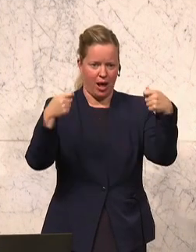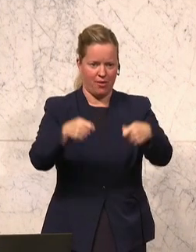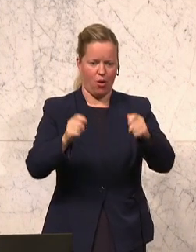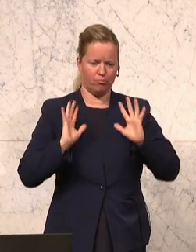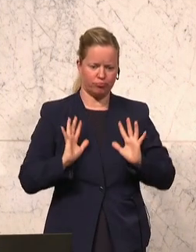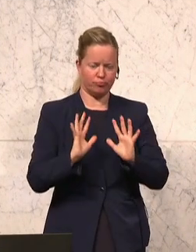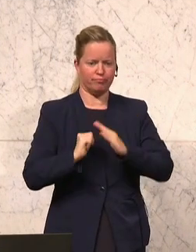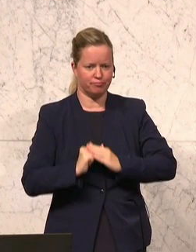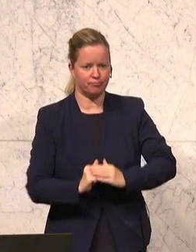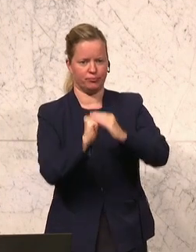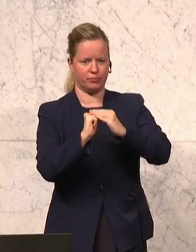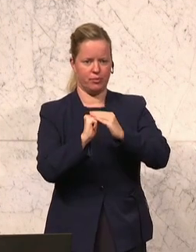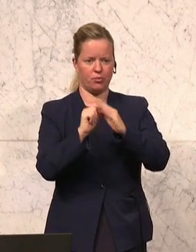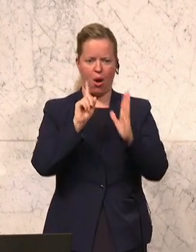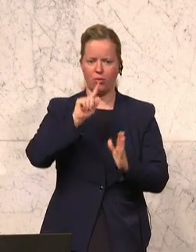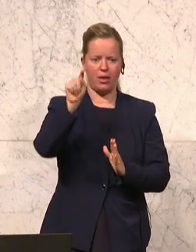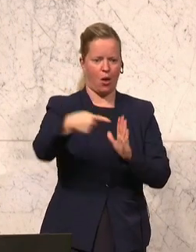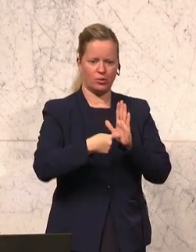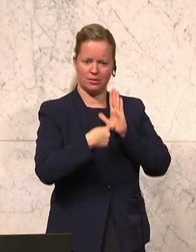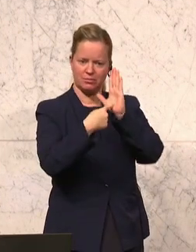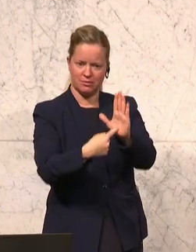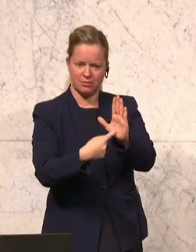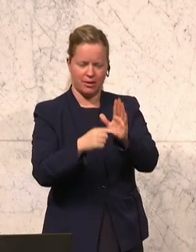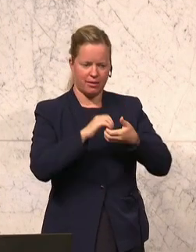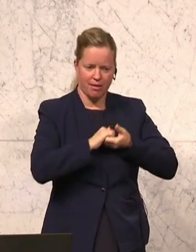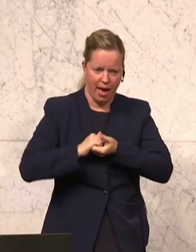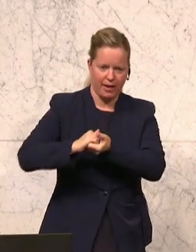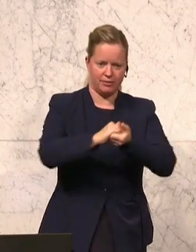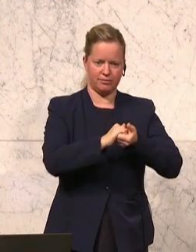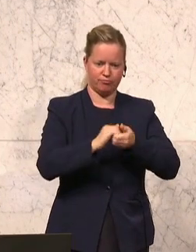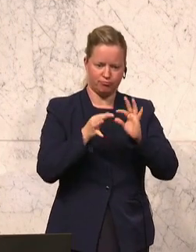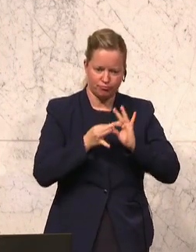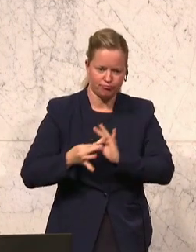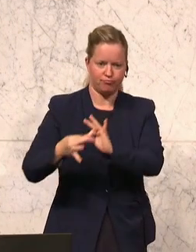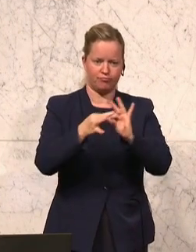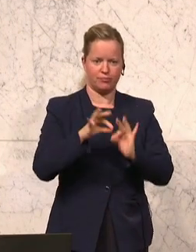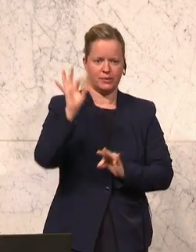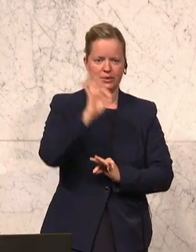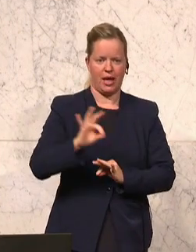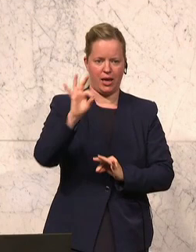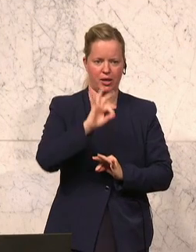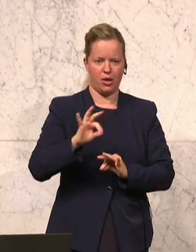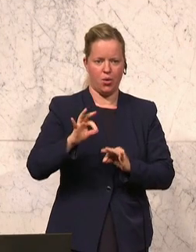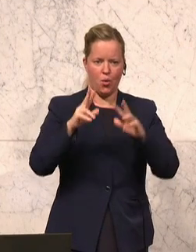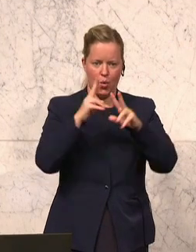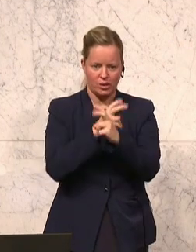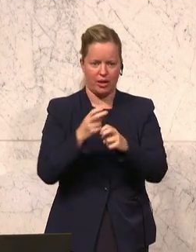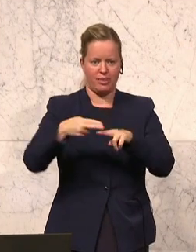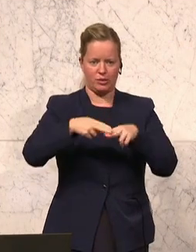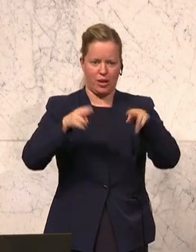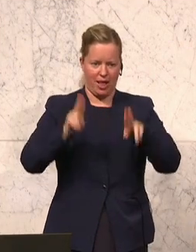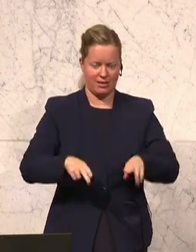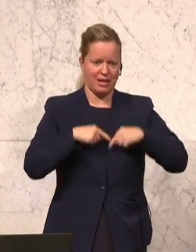stehen und damit nach außen auch ein wirklich geeintes und ein einiges Zeichen des österreichischen Nationalrates geben. Herzlichen Dank.